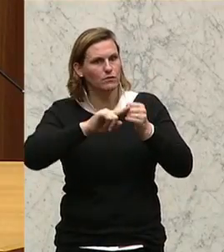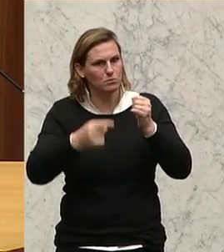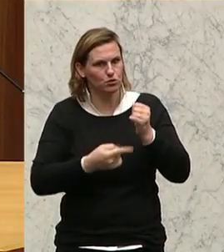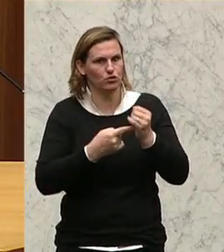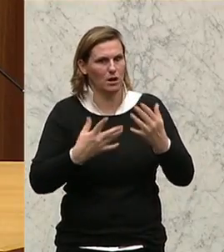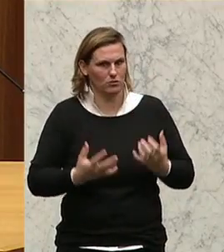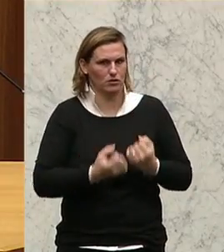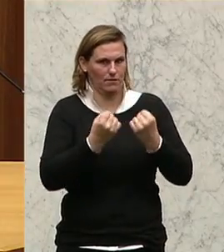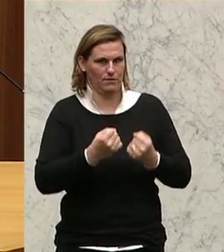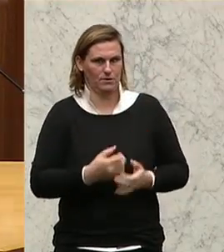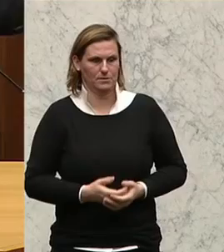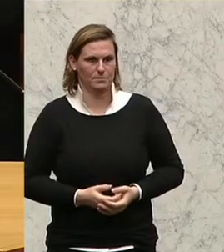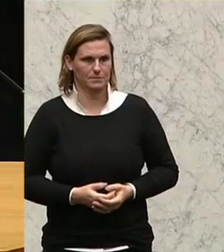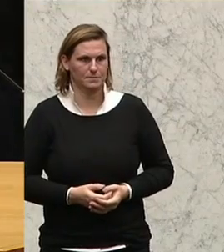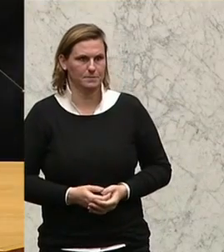gestellt hat.